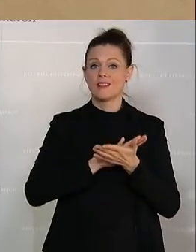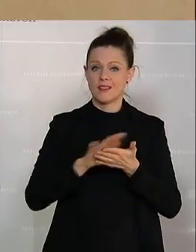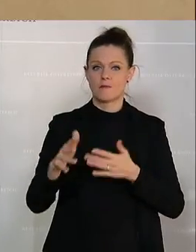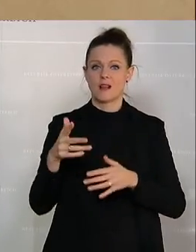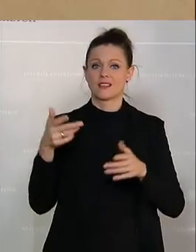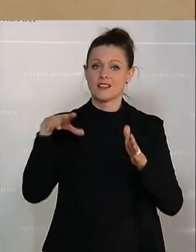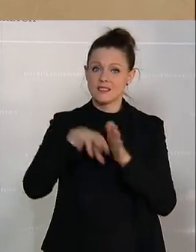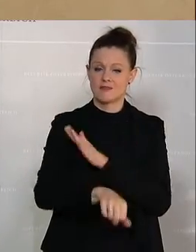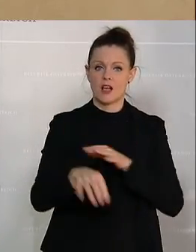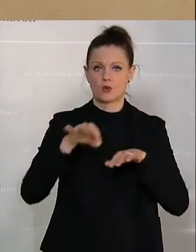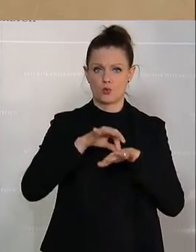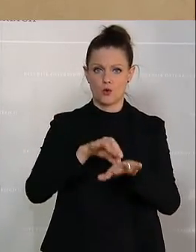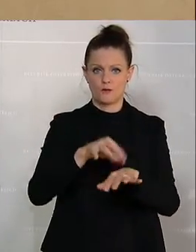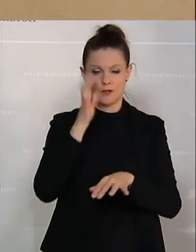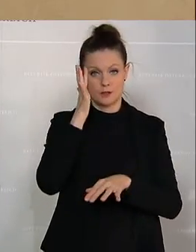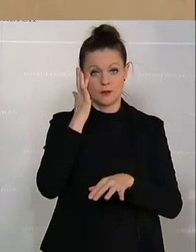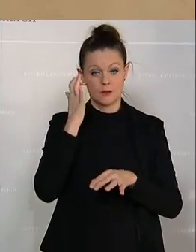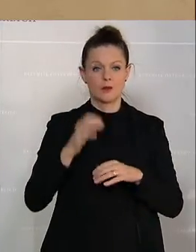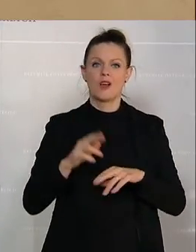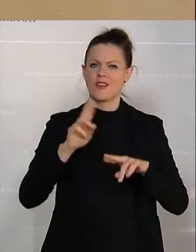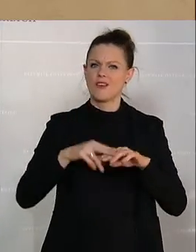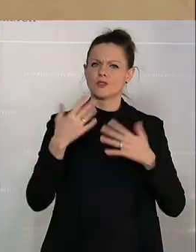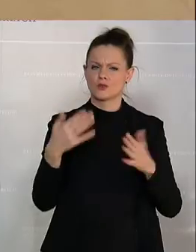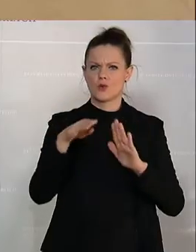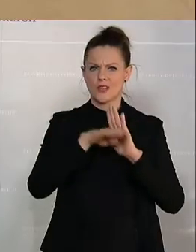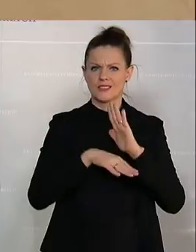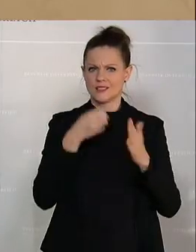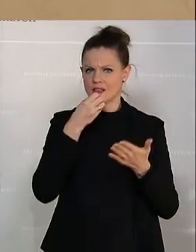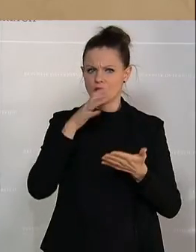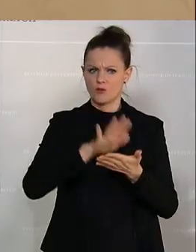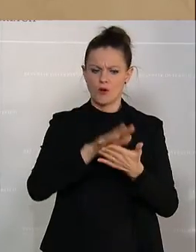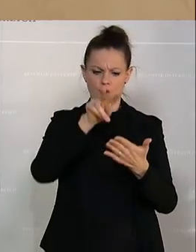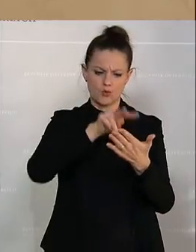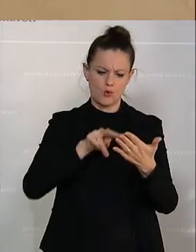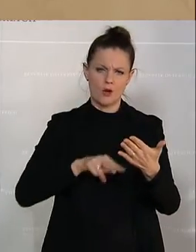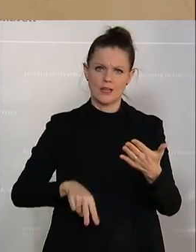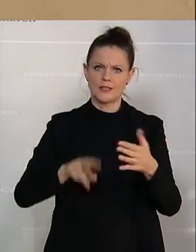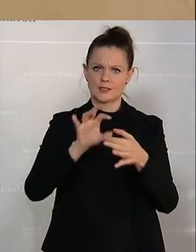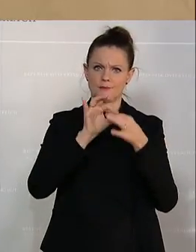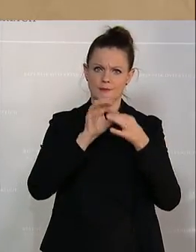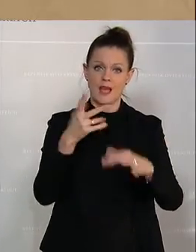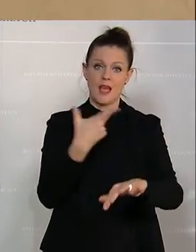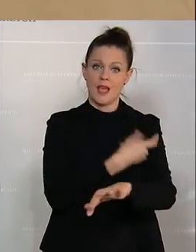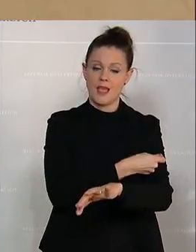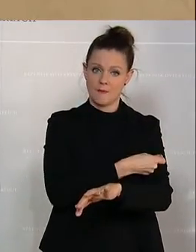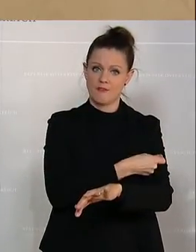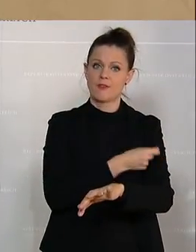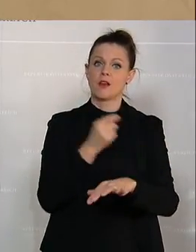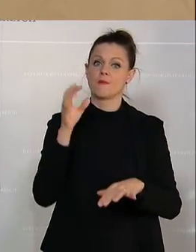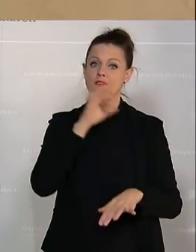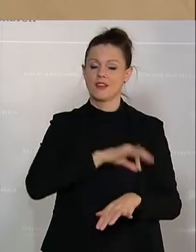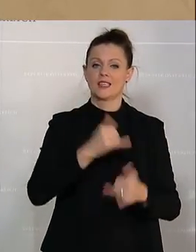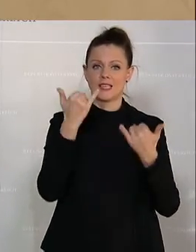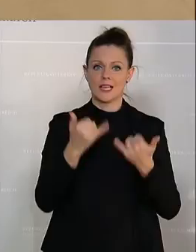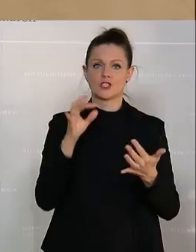soll. Und wenn Sie durchlesen, den Gesetzentwurf für die Impfpflicht, derzeit in Begutachtung ist,